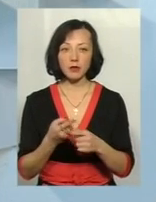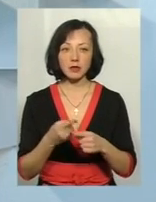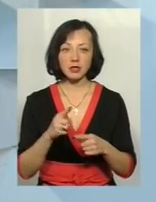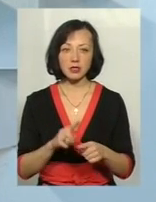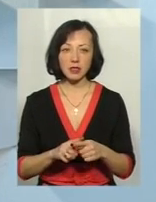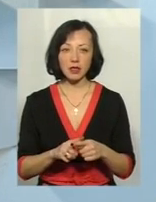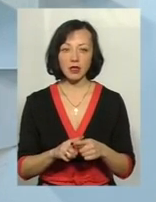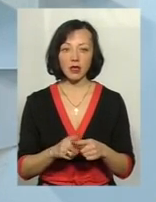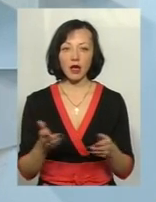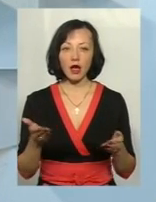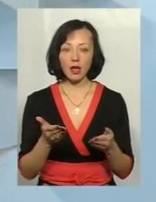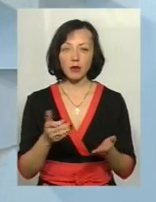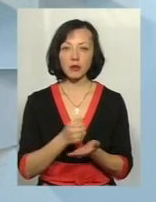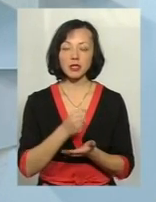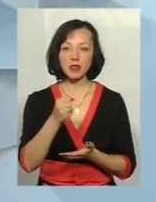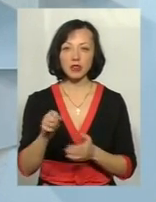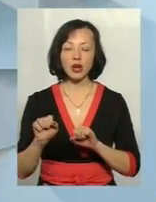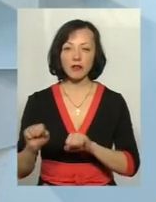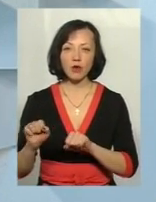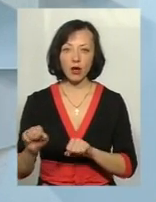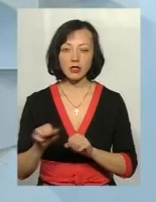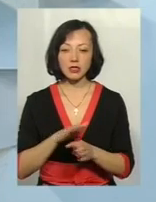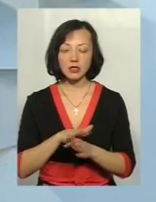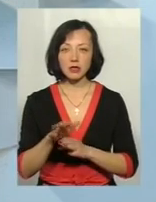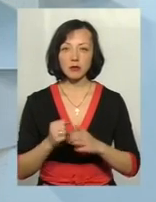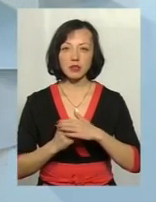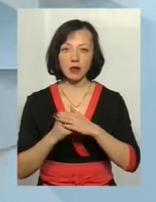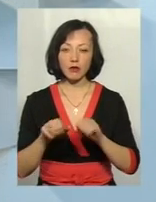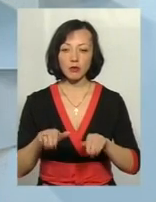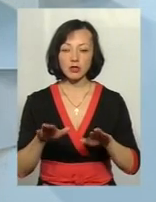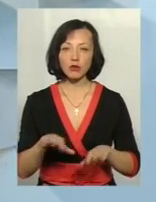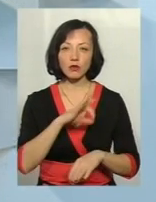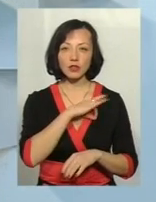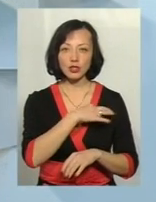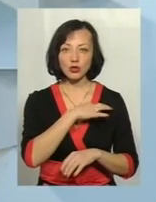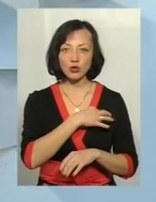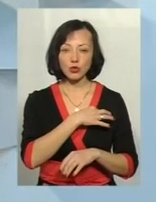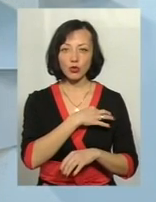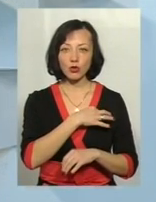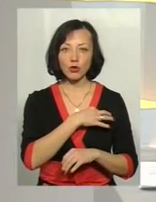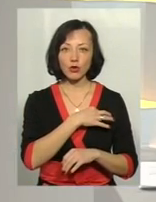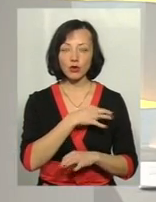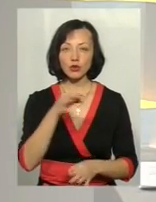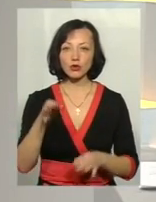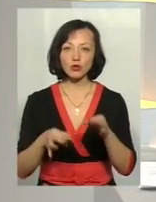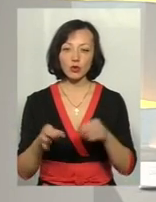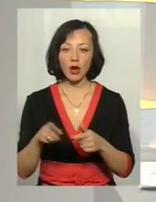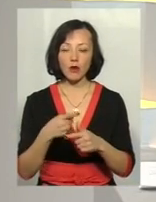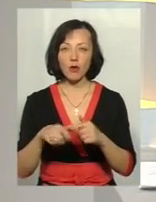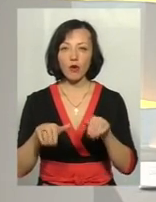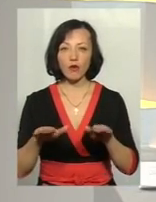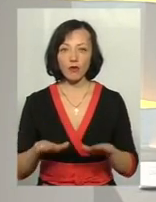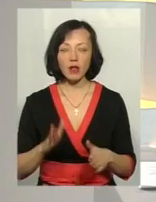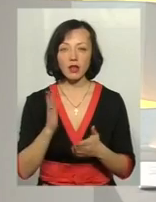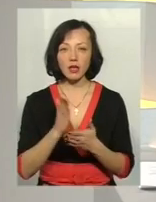щодо яких призначення адвоката здійснюється на підставі постанови слідчого, слідчого суду або ухвали, тоді вже